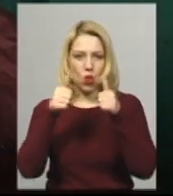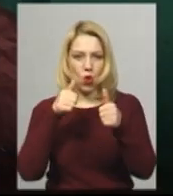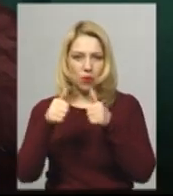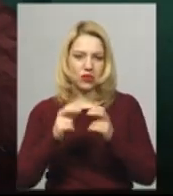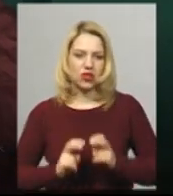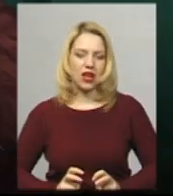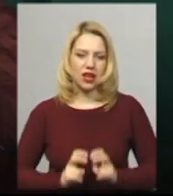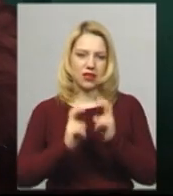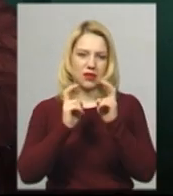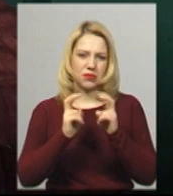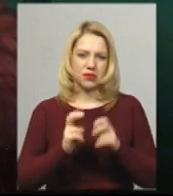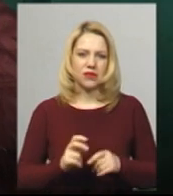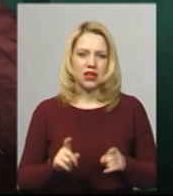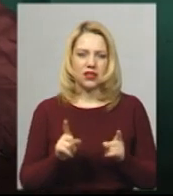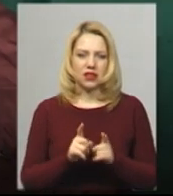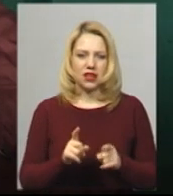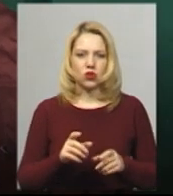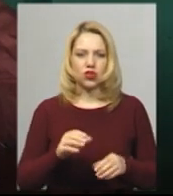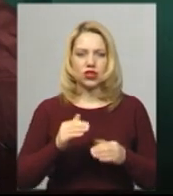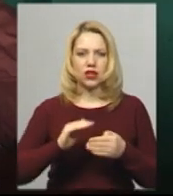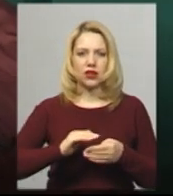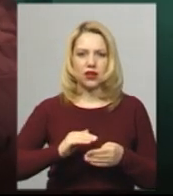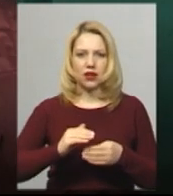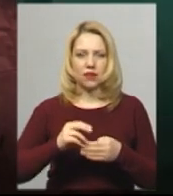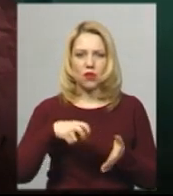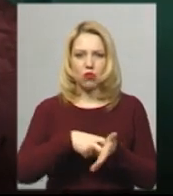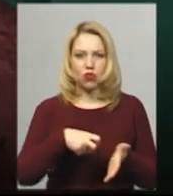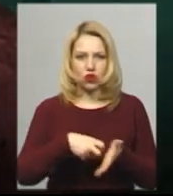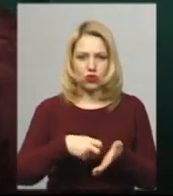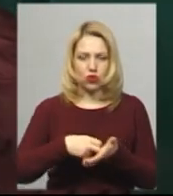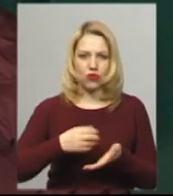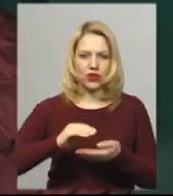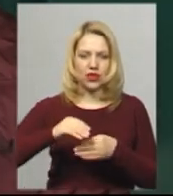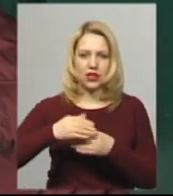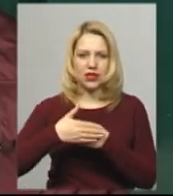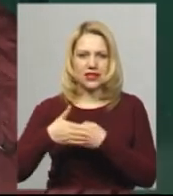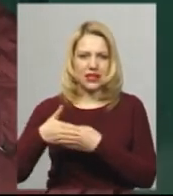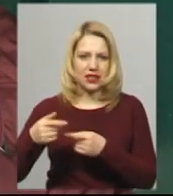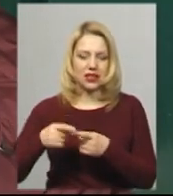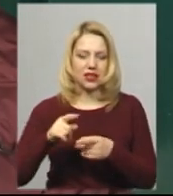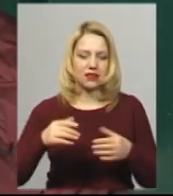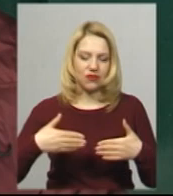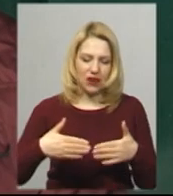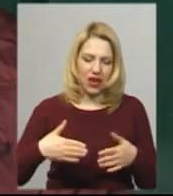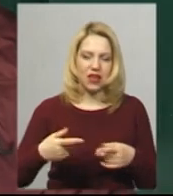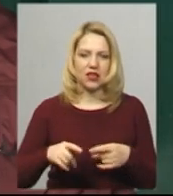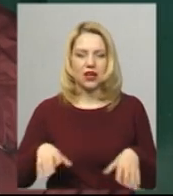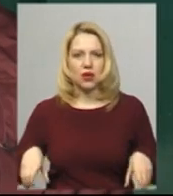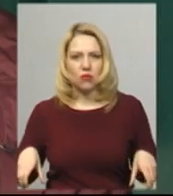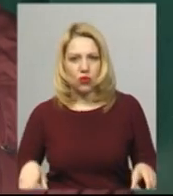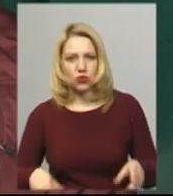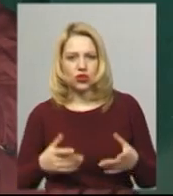також обробляємо. Обробляємо поштові скриньки, обробляємо поручні, обробляємо двері, дверні ручки.